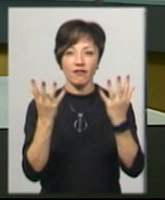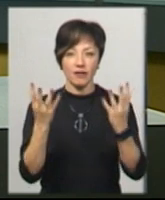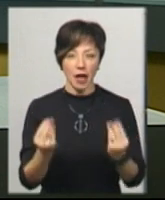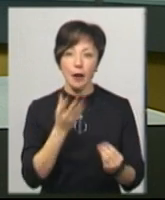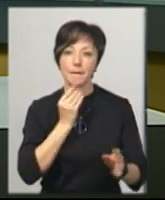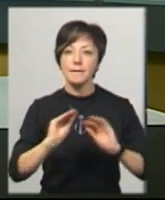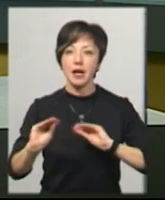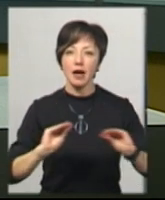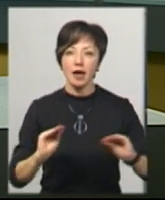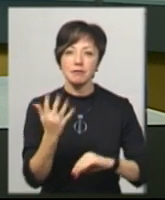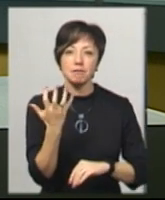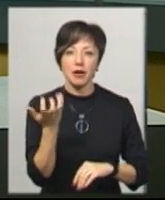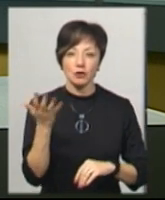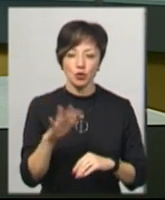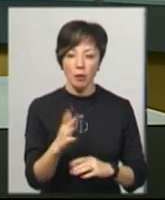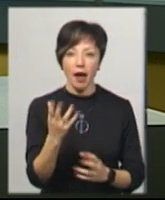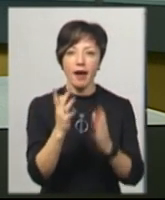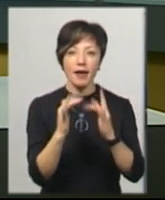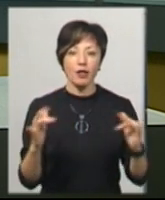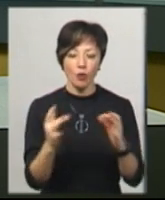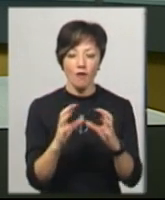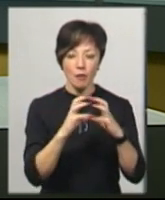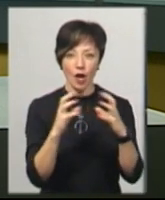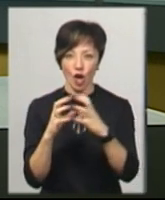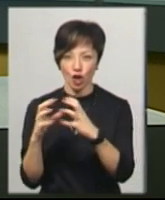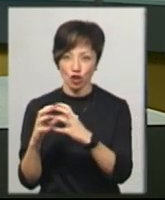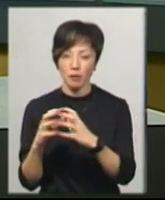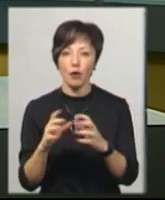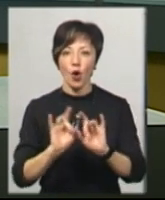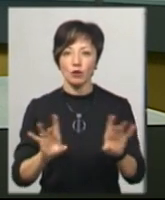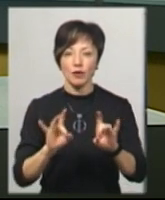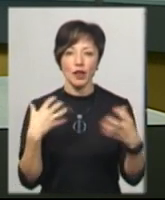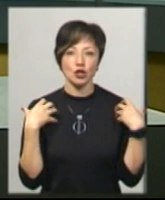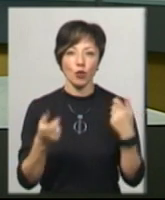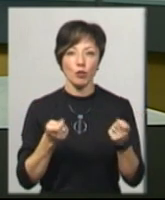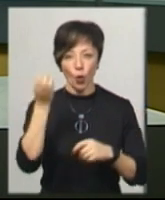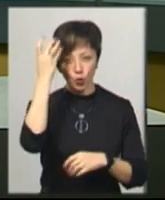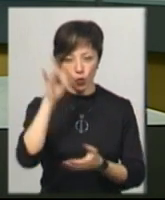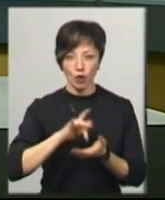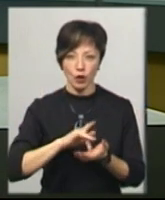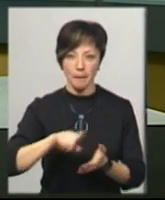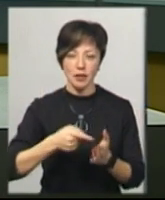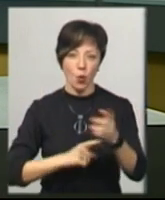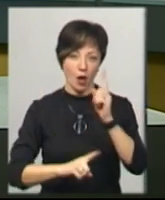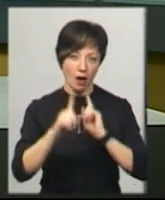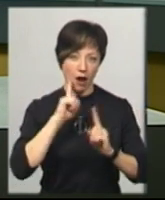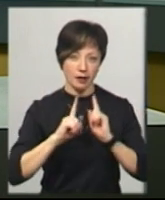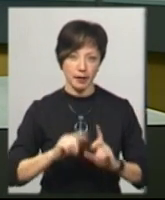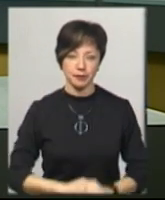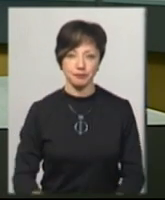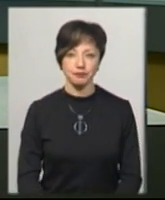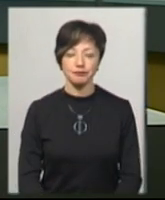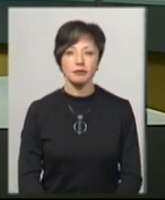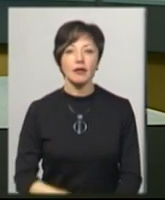її прикрасили п'ять моста ялинковими іграшками. Про це розповів начальник управління культури і туризму Хмельницької міської ради Артем